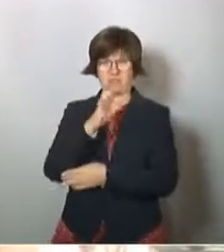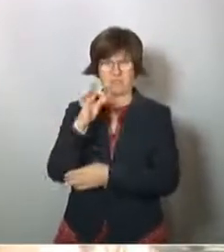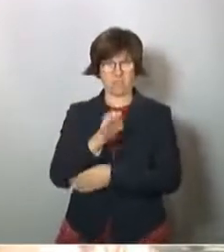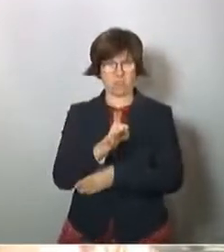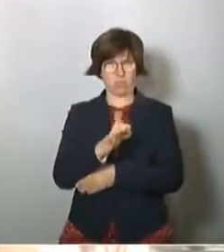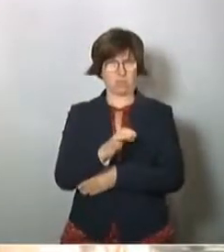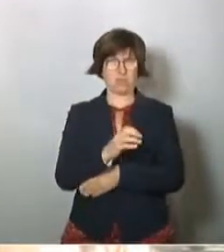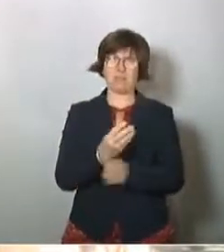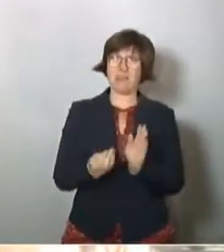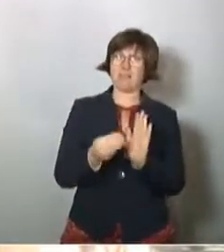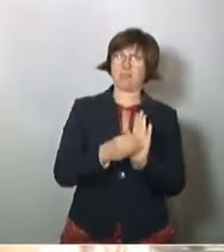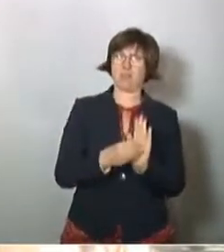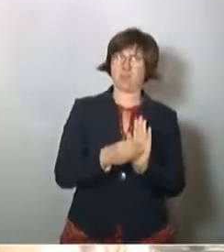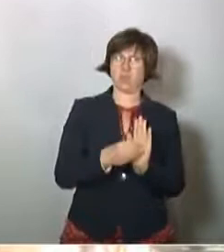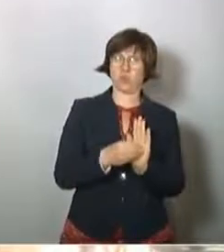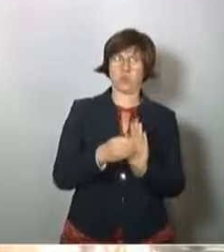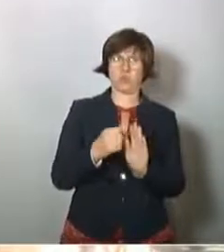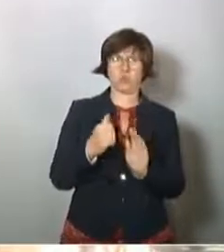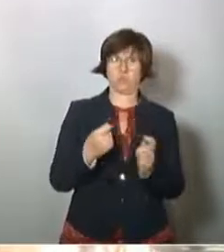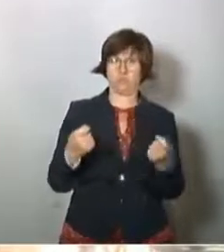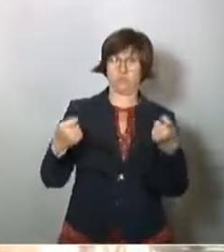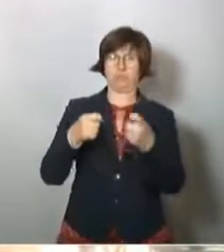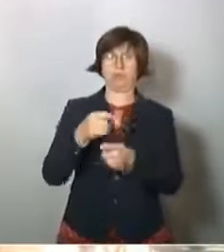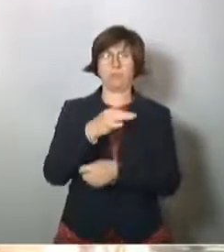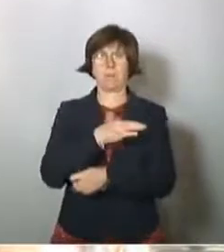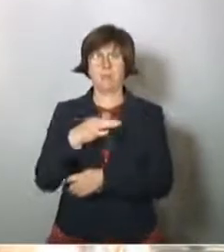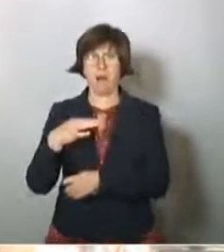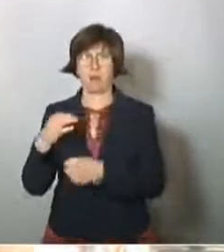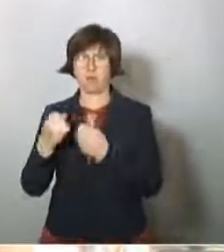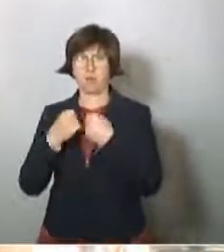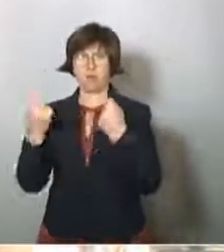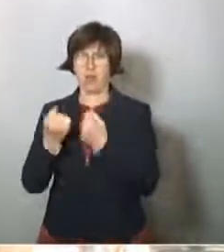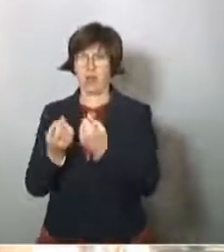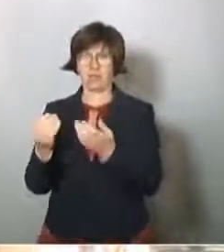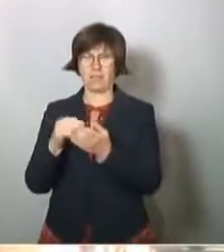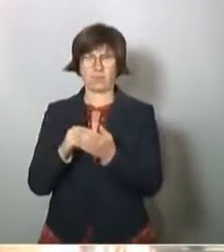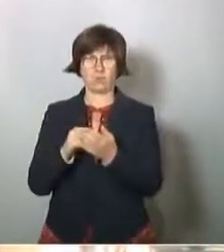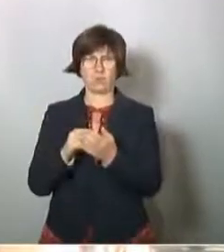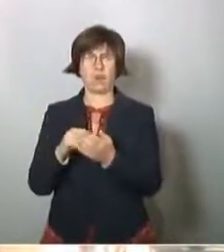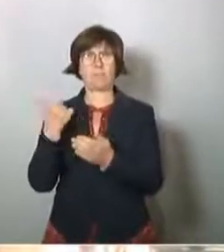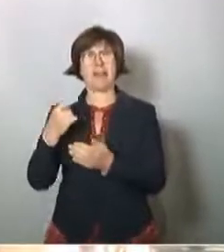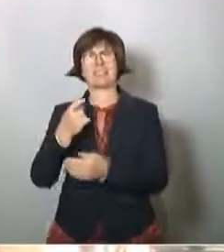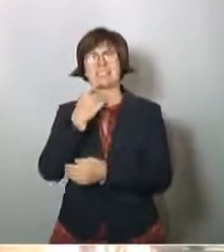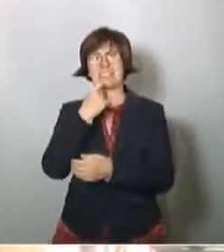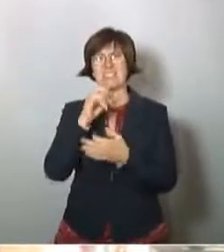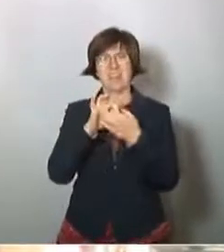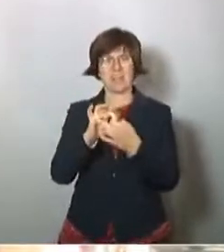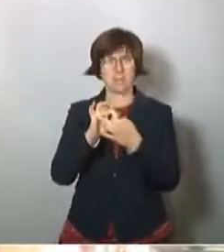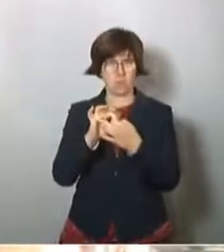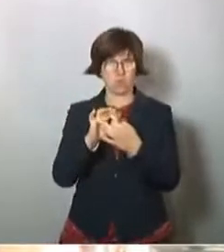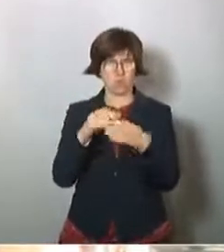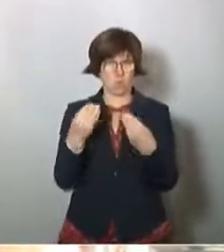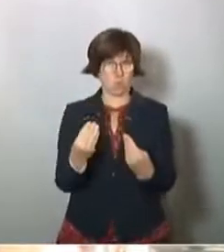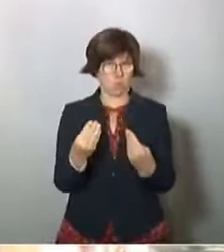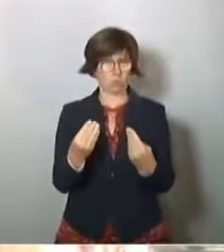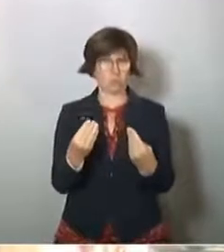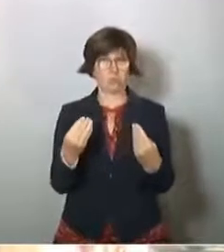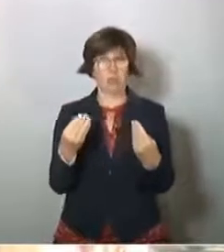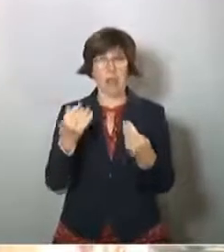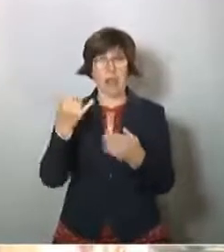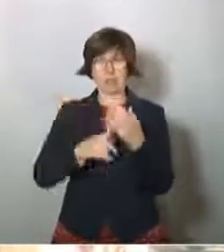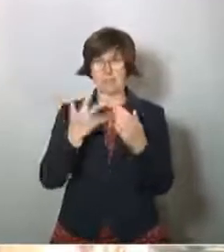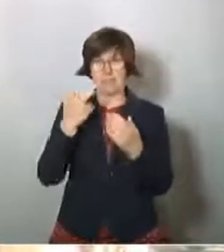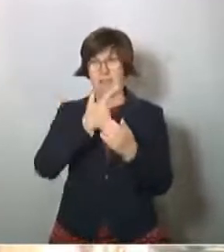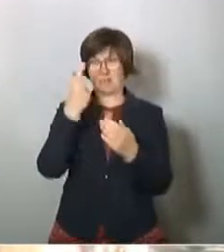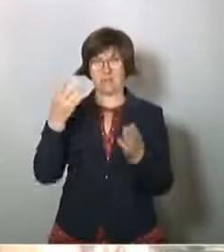zusätzliche Beiträge, seien es privat oder staatlich, die dann meistens zweckgebunden sind, sich in den letzten